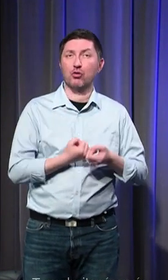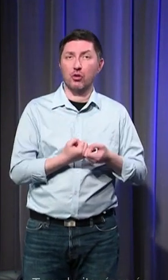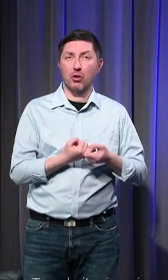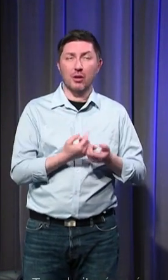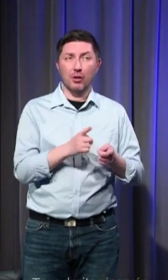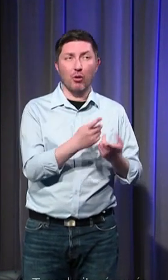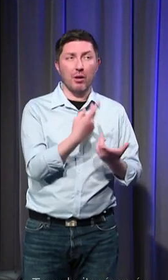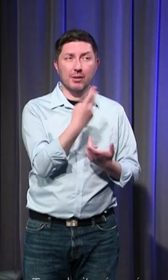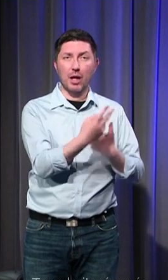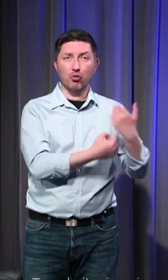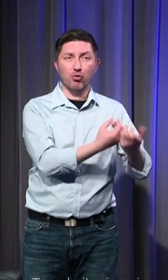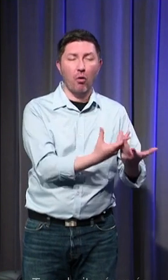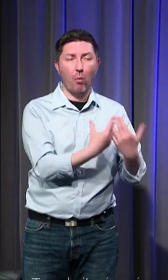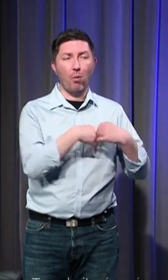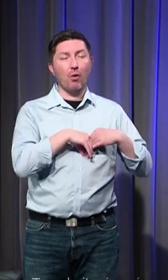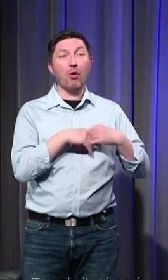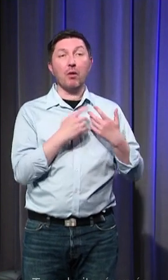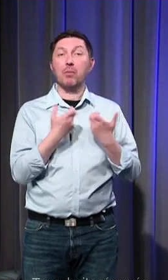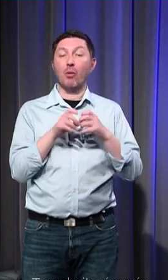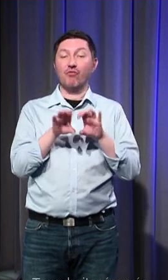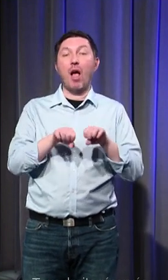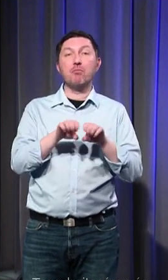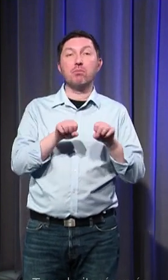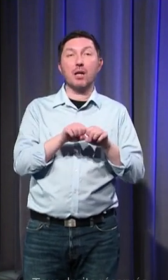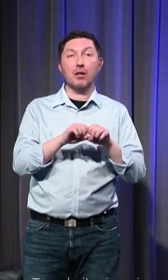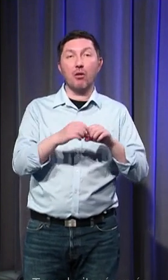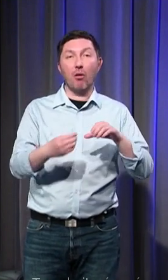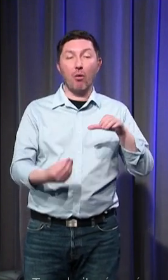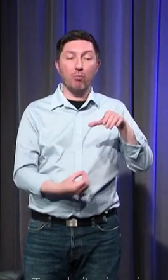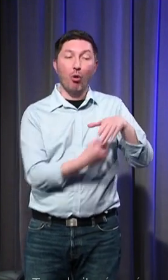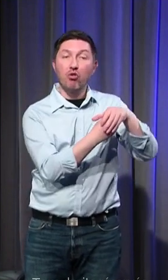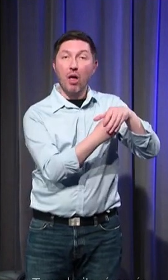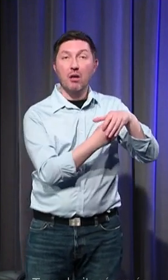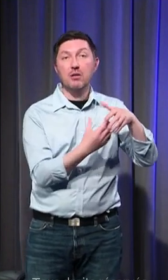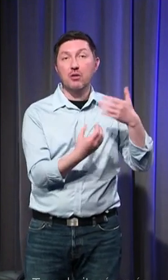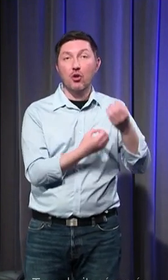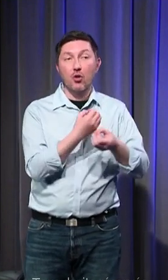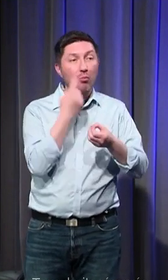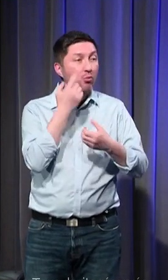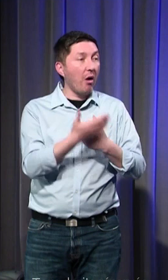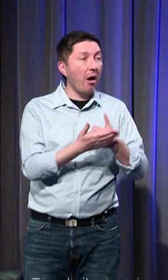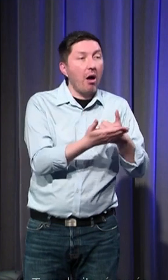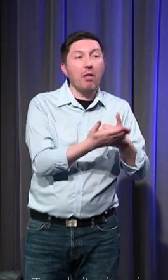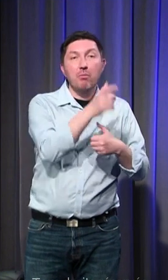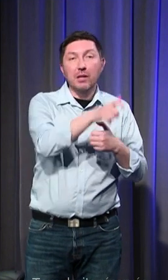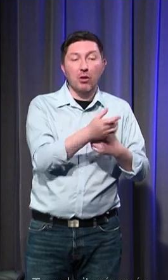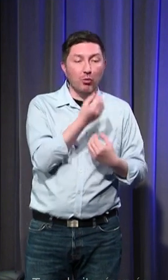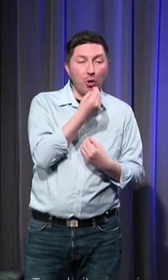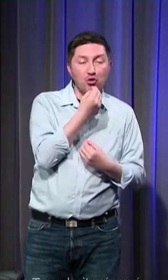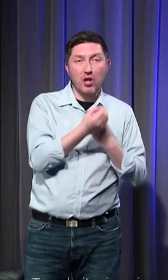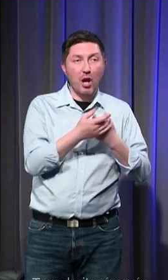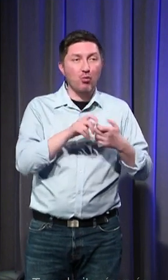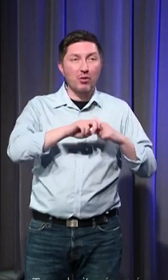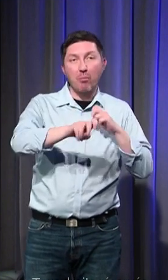'approprier fabriquer des prothèses pour aider quelqu'un à manger ou à se déplacer c'est prendre soin de sa